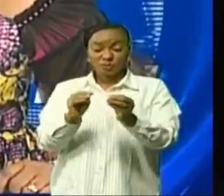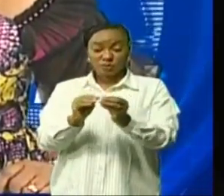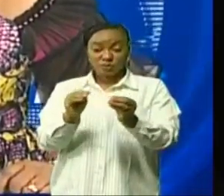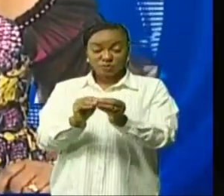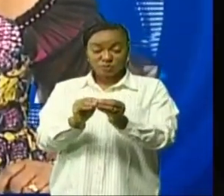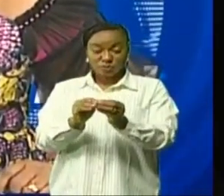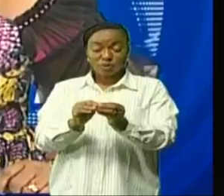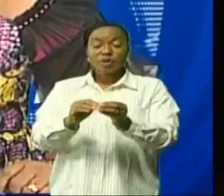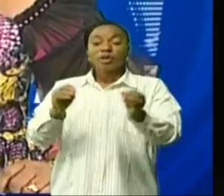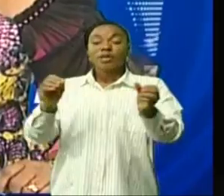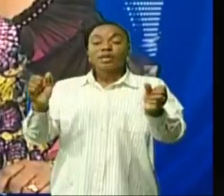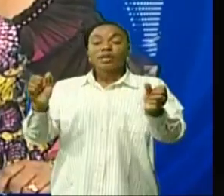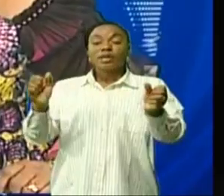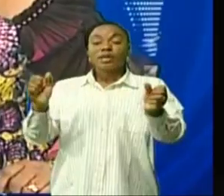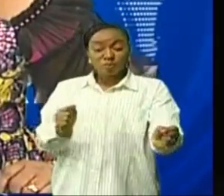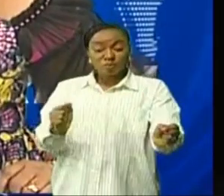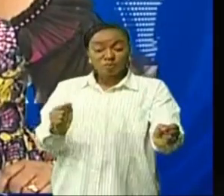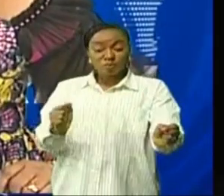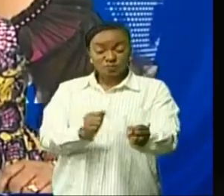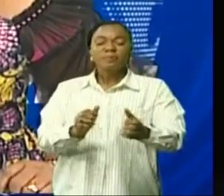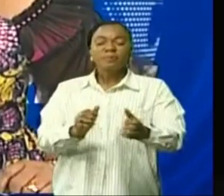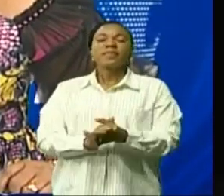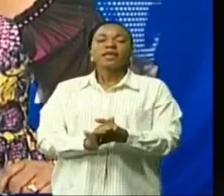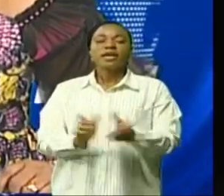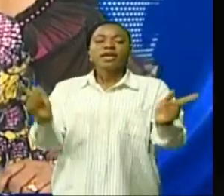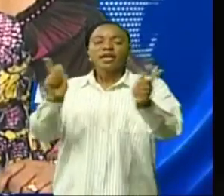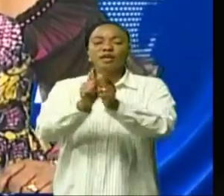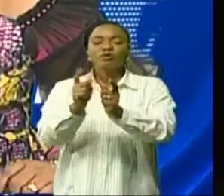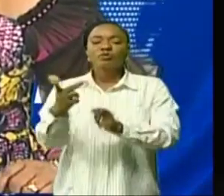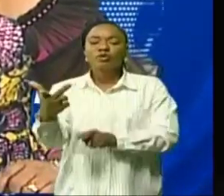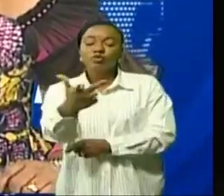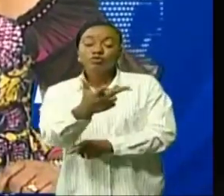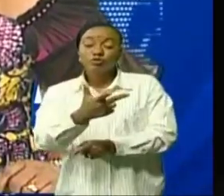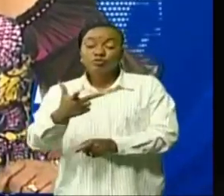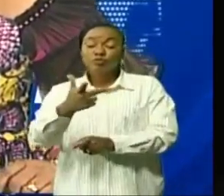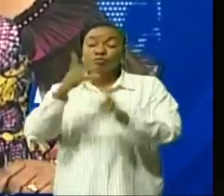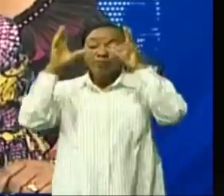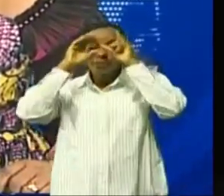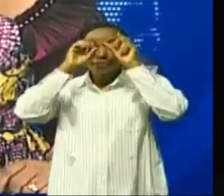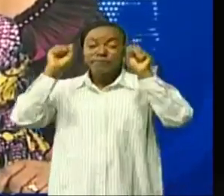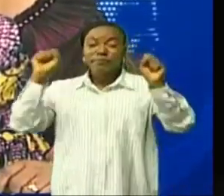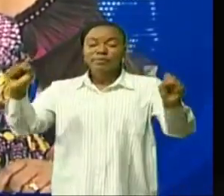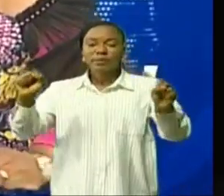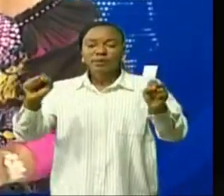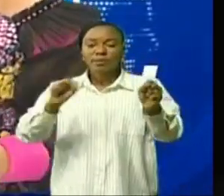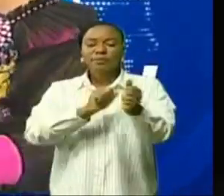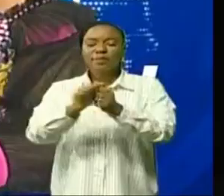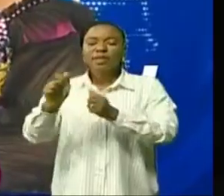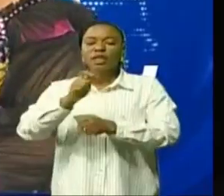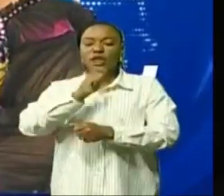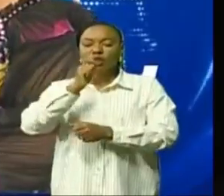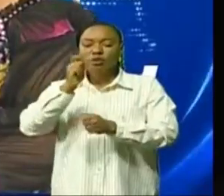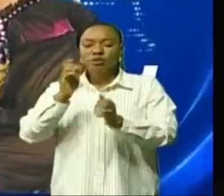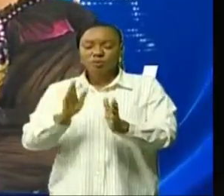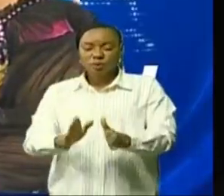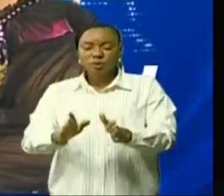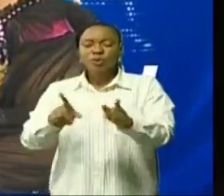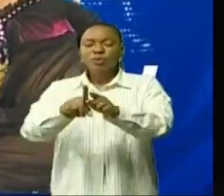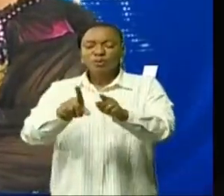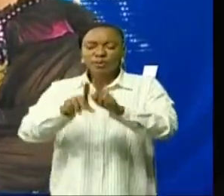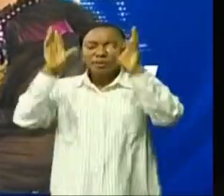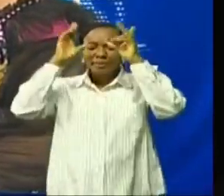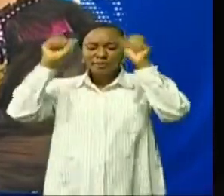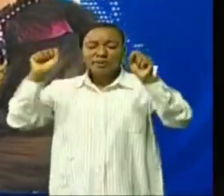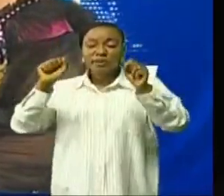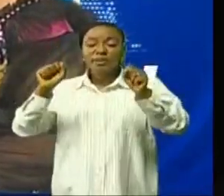de Luanda tenu hier en Angola. Une rencontre de tous les enjeux sanctionnés par un point de presse tenu par Jean-Laurentzo de